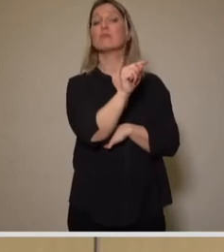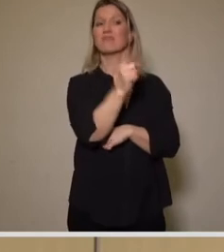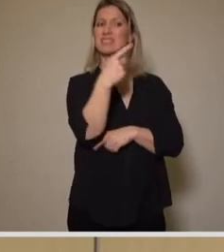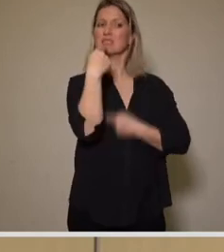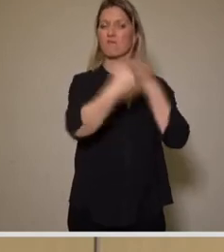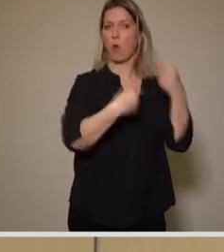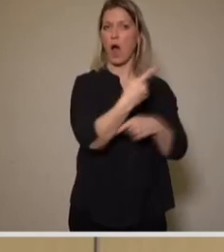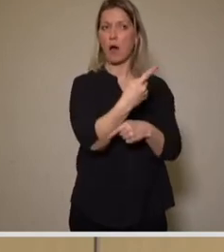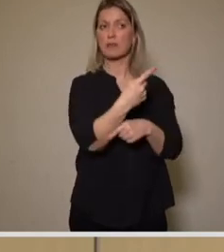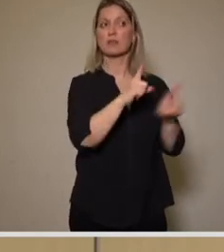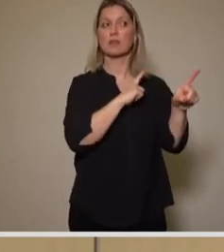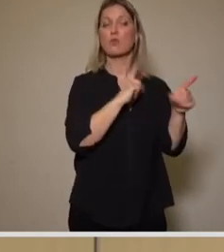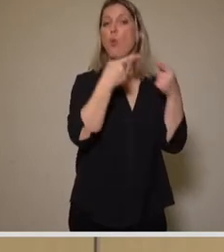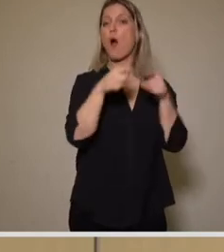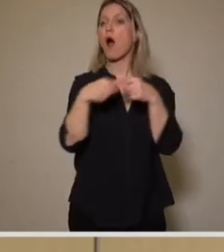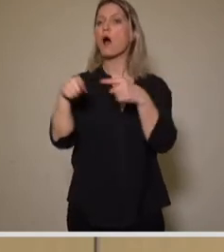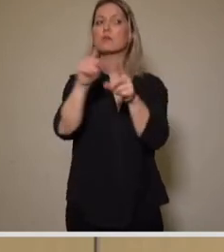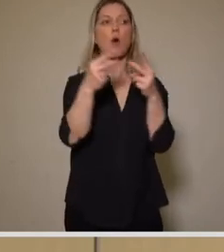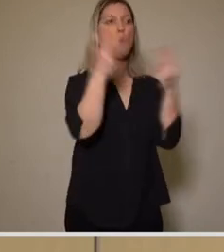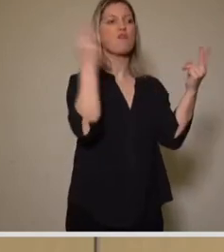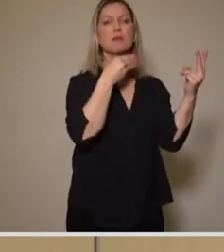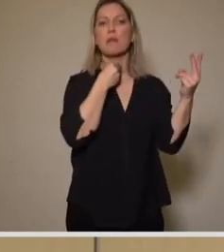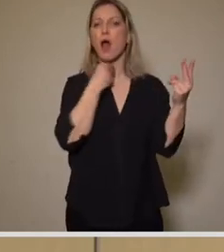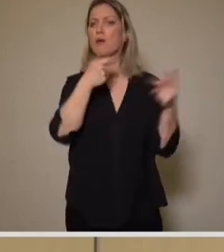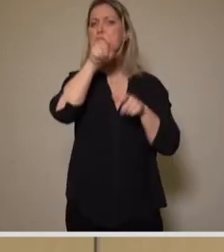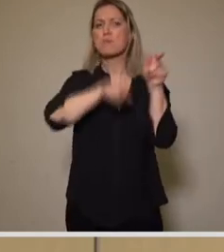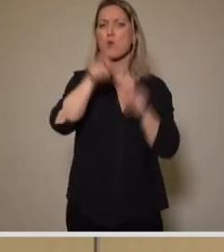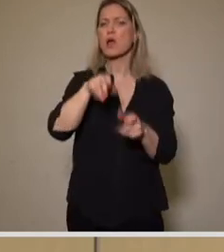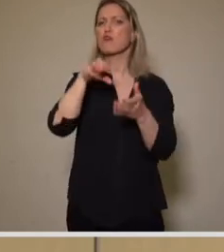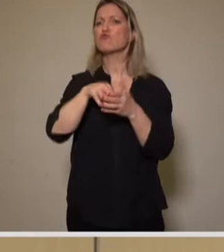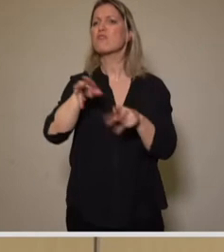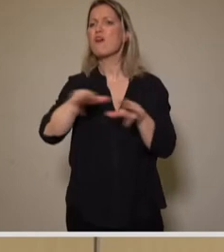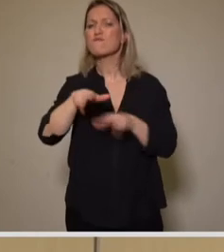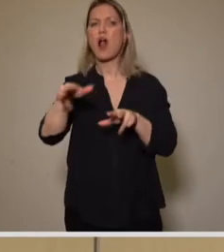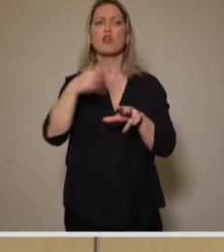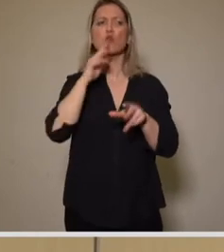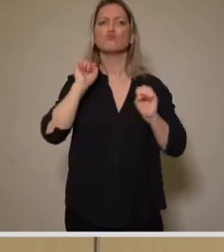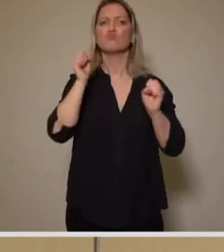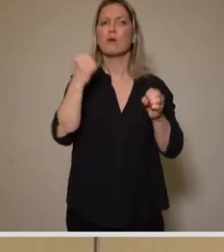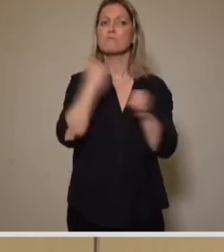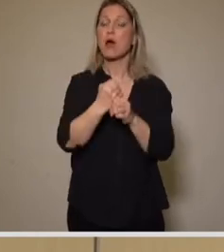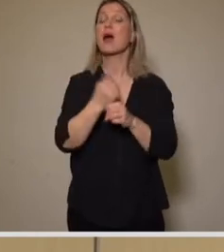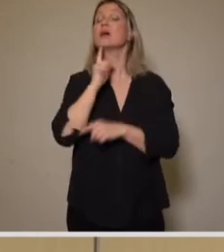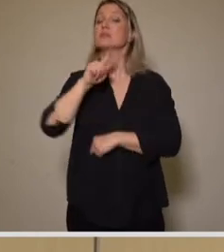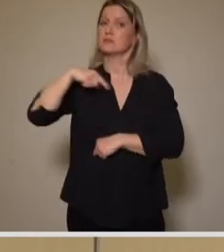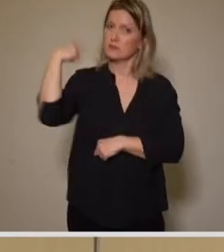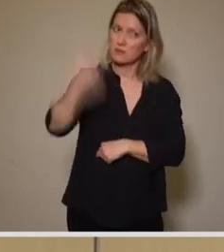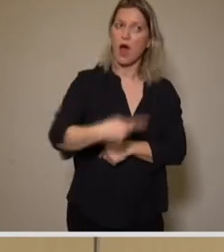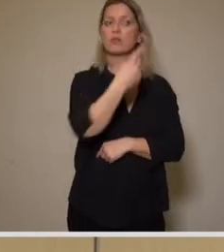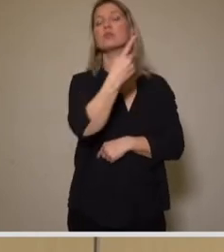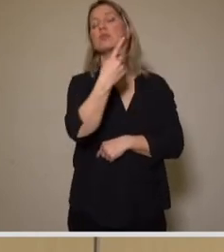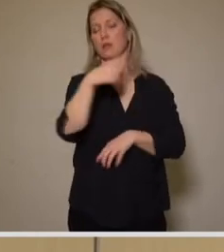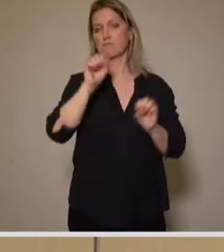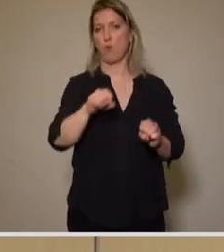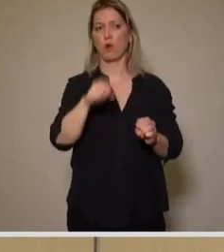auf die vielen anderen öffentlichen Belange, die die Bürger und auch die Stadtverwaltung geltend machen, wird es sie festgestellt. Deshalb